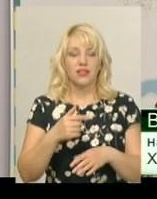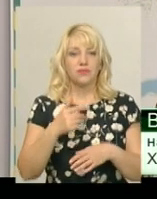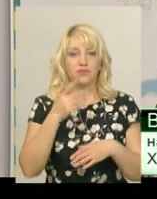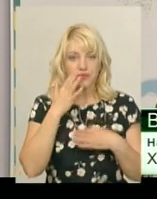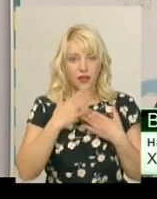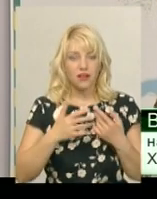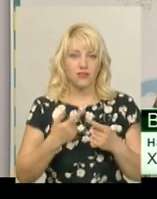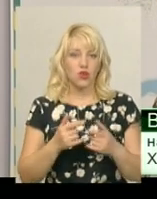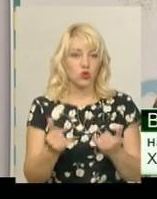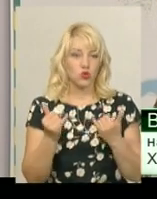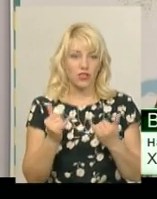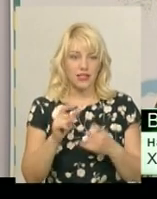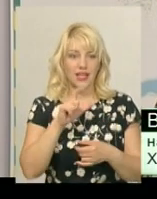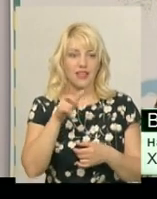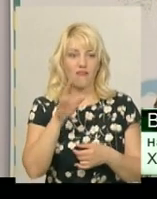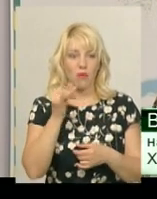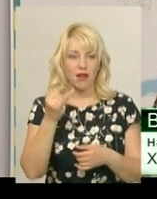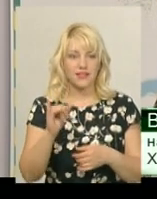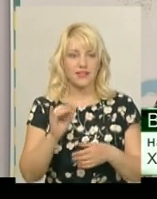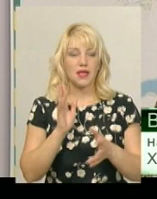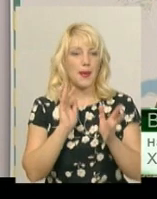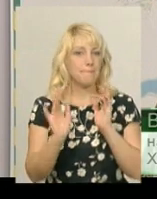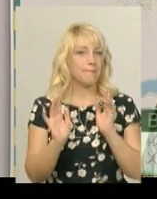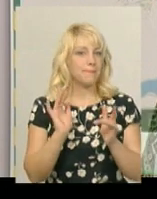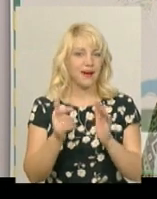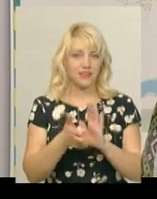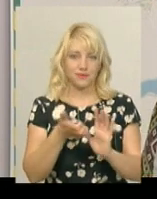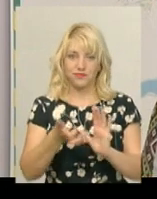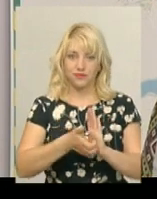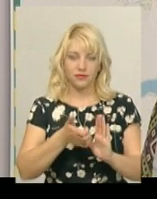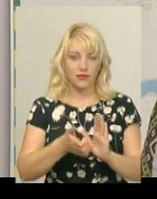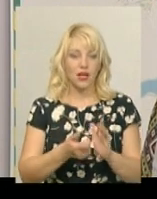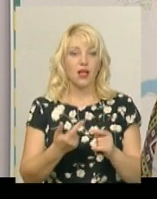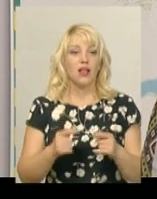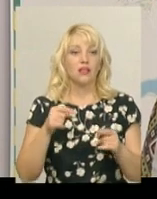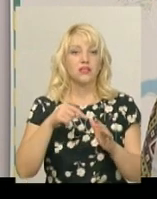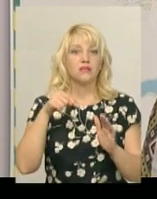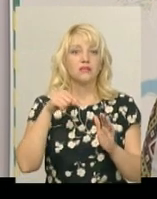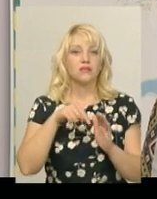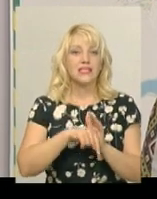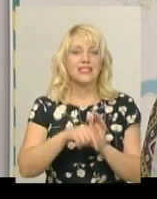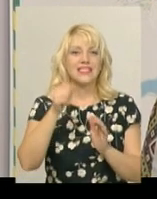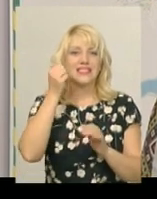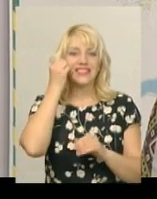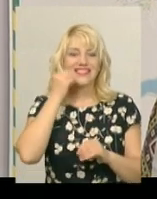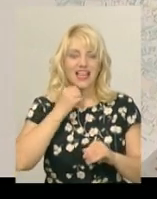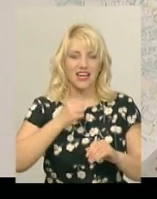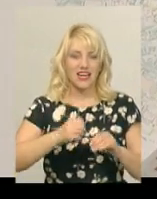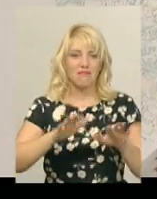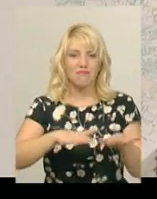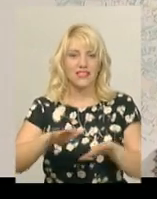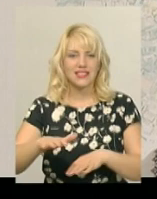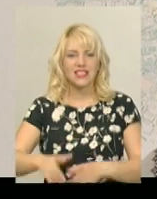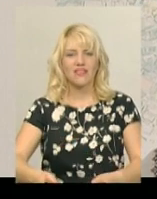сучасний європейський парк. В суті, то є старим лісом з величезними деревами.